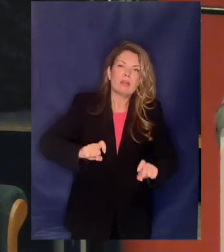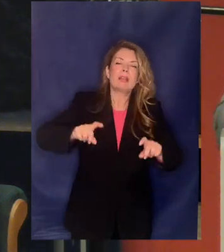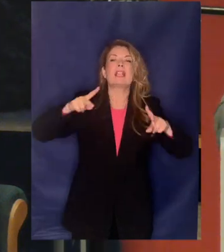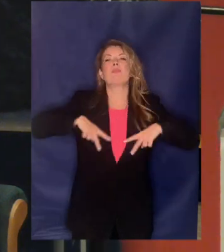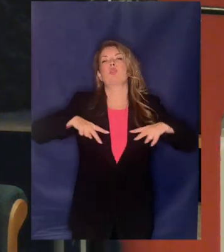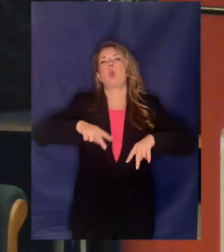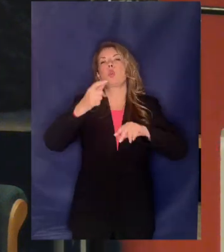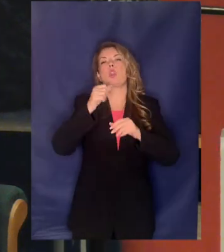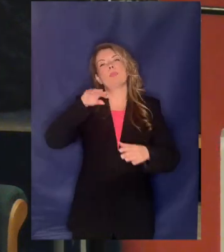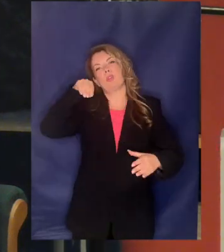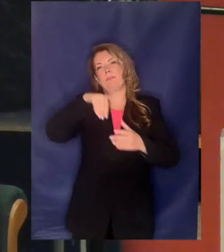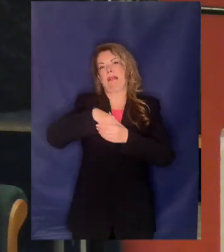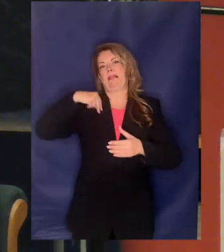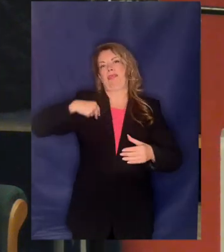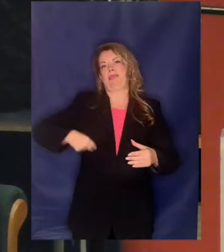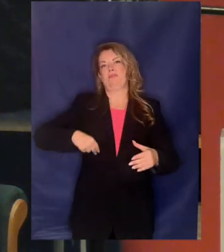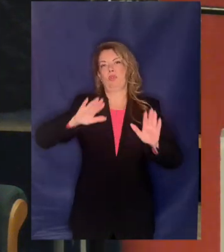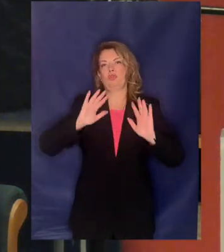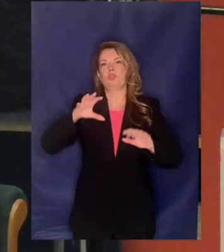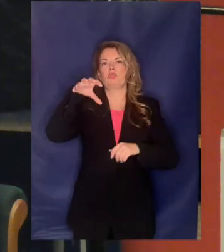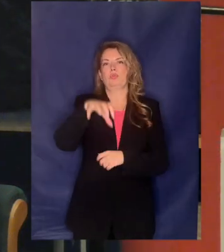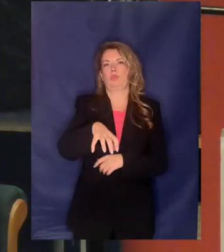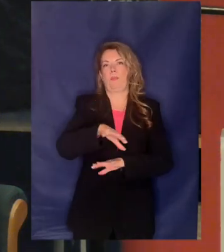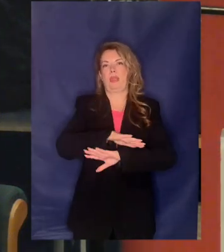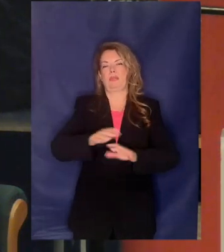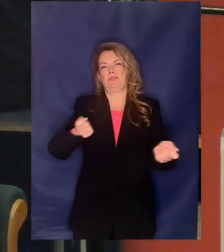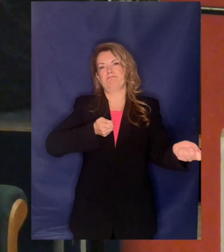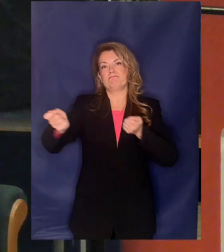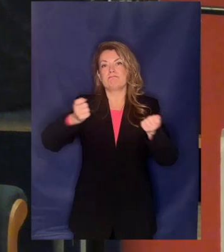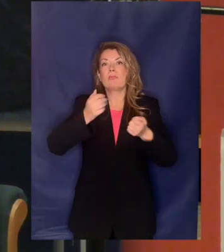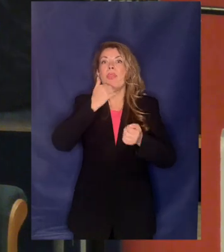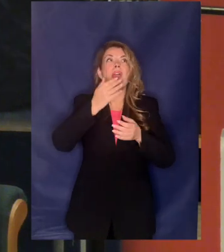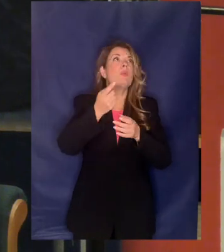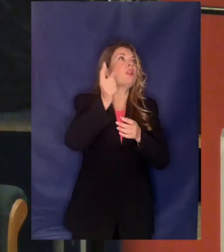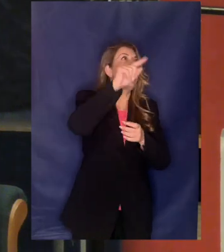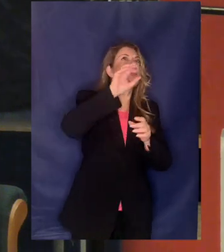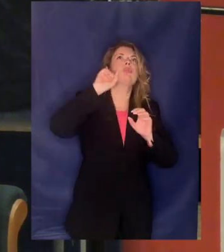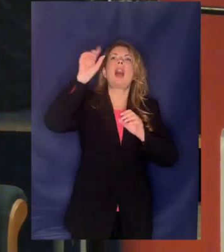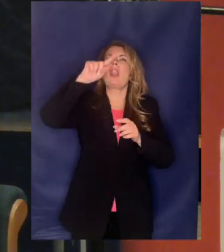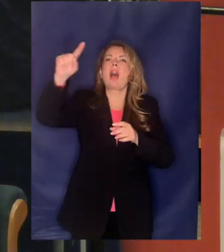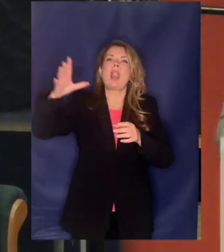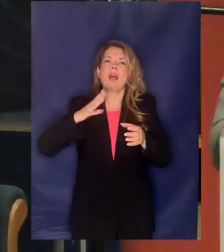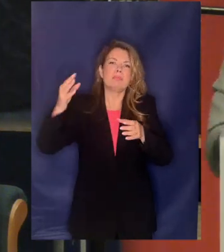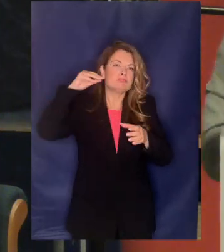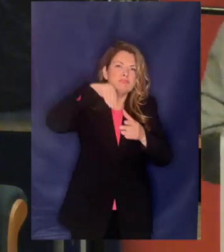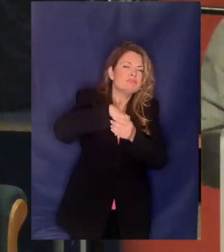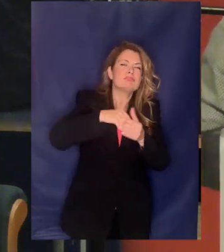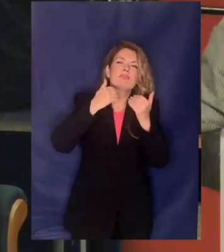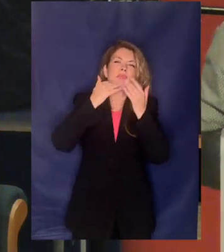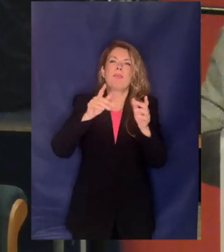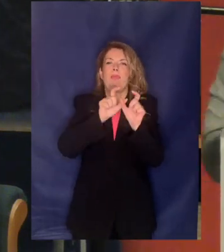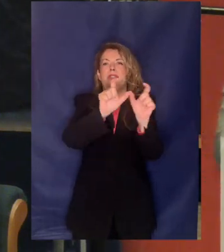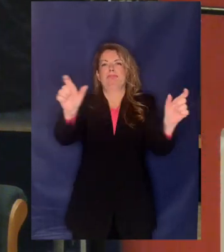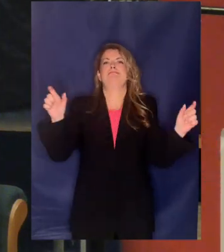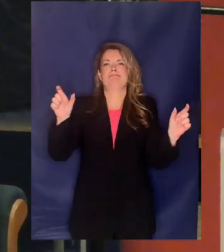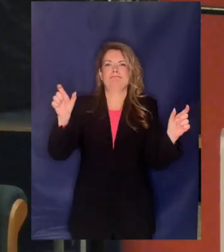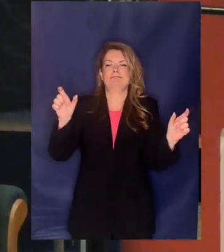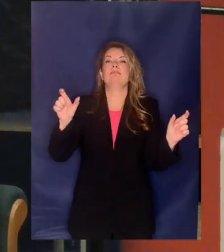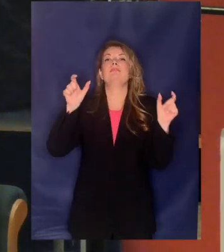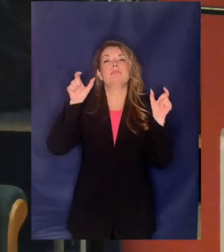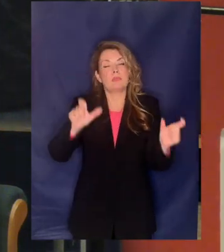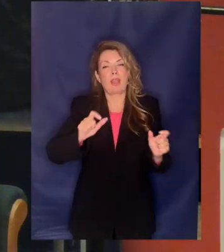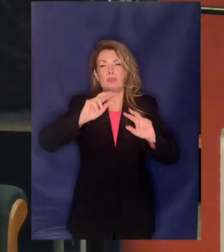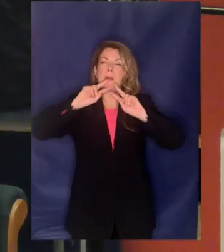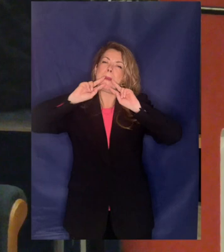Οικονομικών και δεν μπορεί να παρεμβαίνει καμία ρυθμιστική αρχή άρα αυτό είναι και η μεγάλη